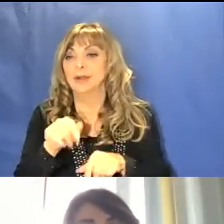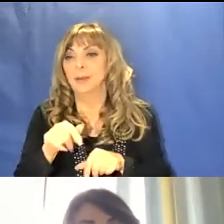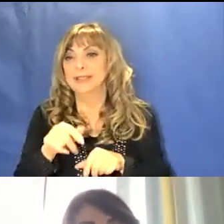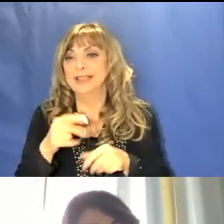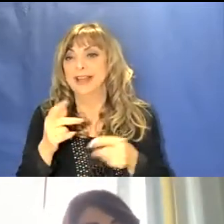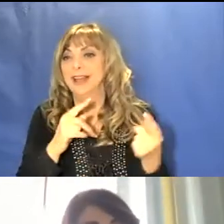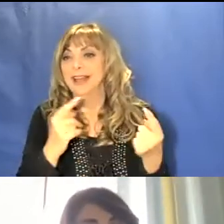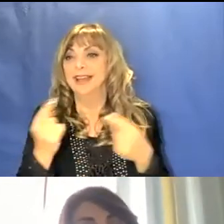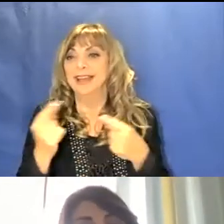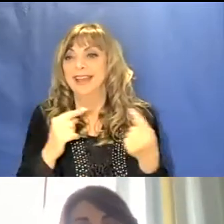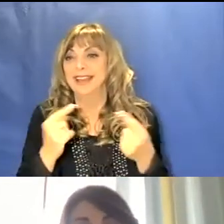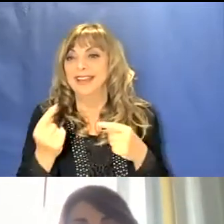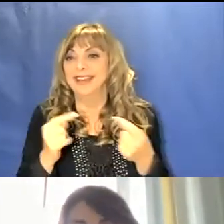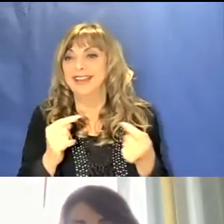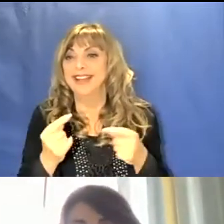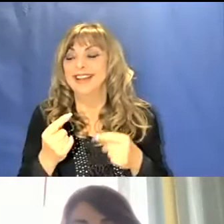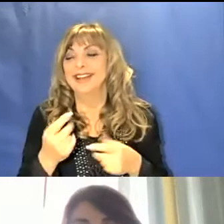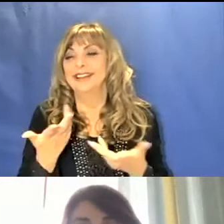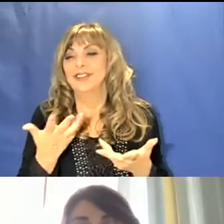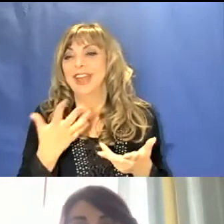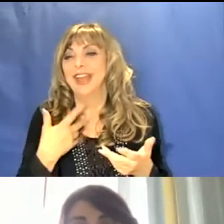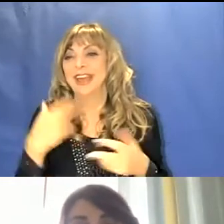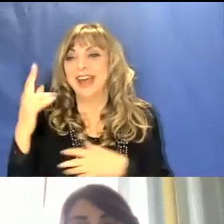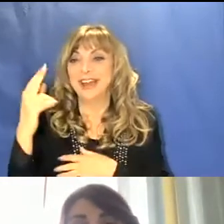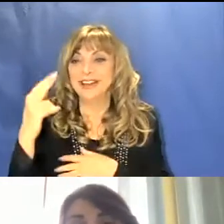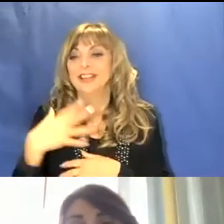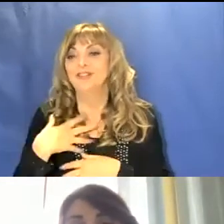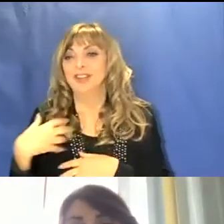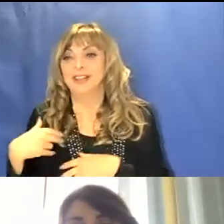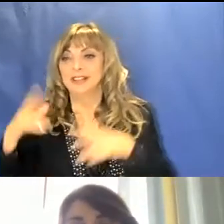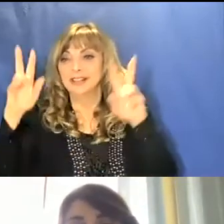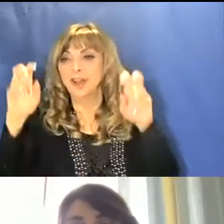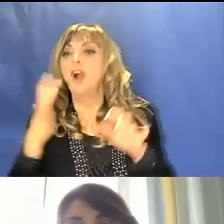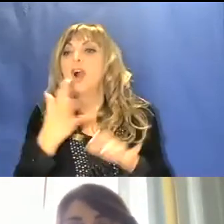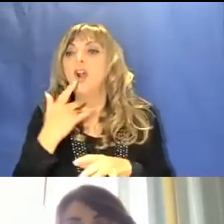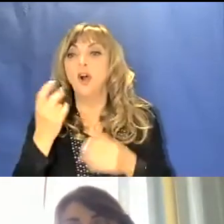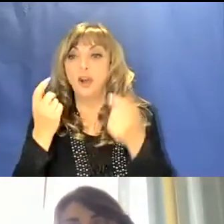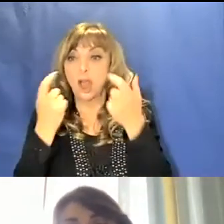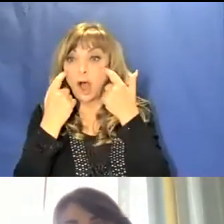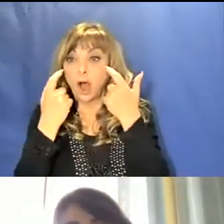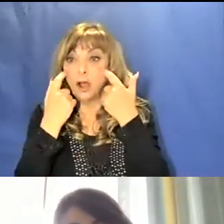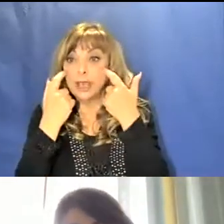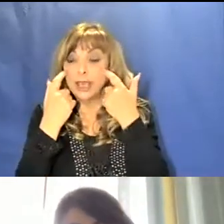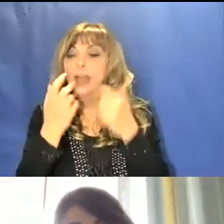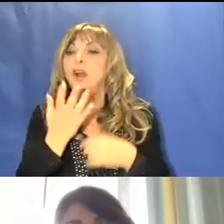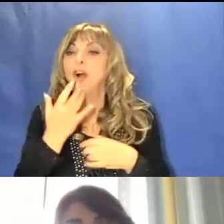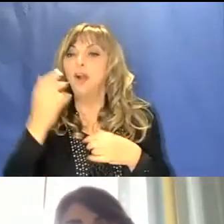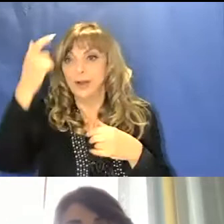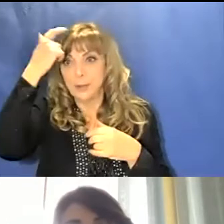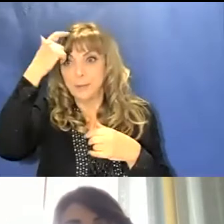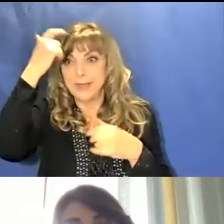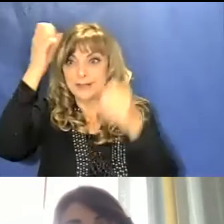arti e scienze ha come titolo colori negli occhi e colori nella mente.